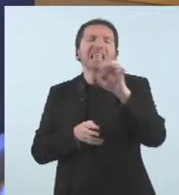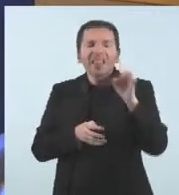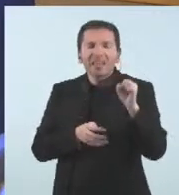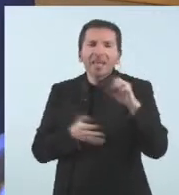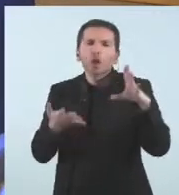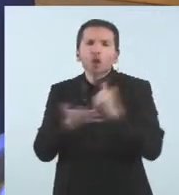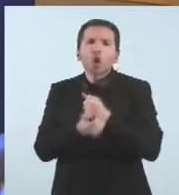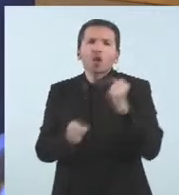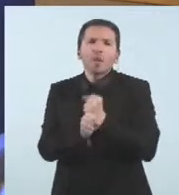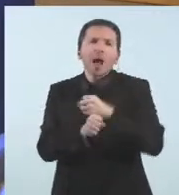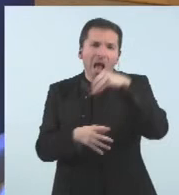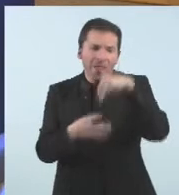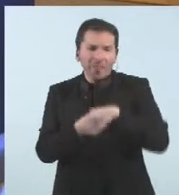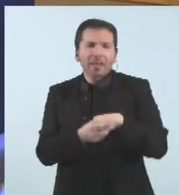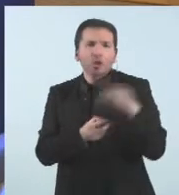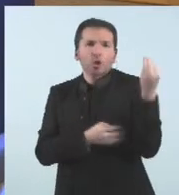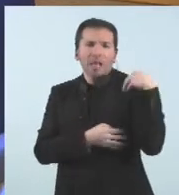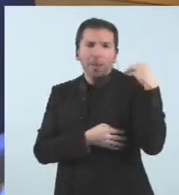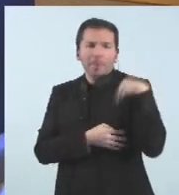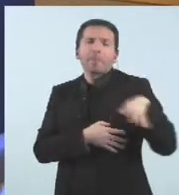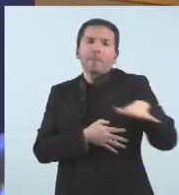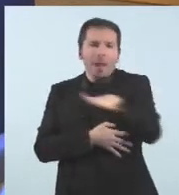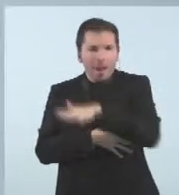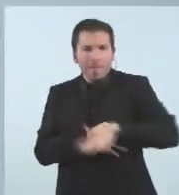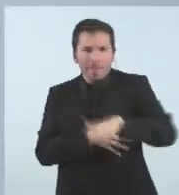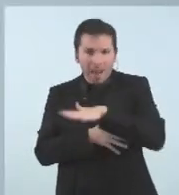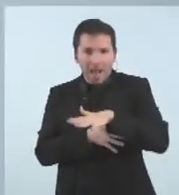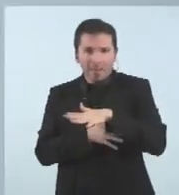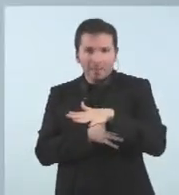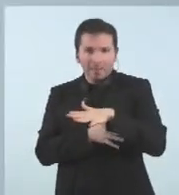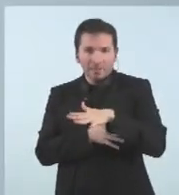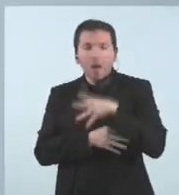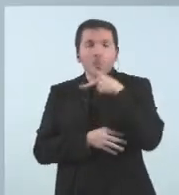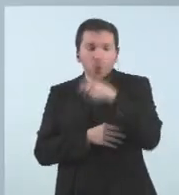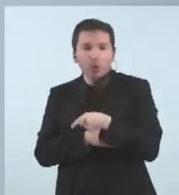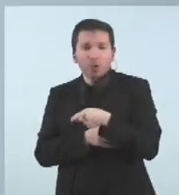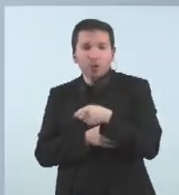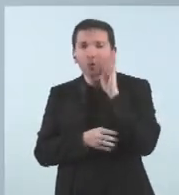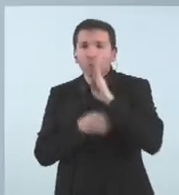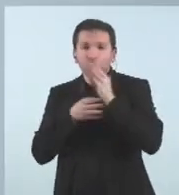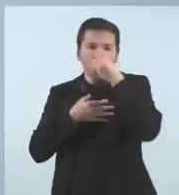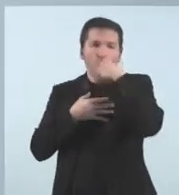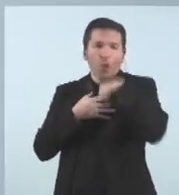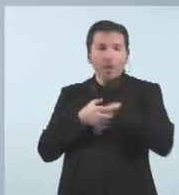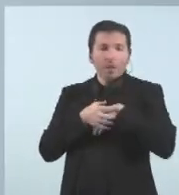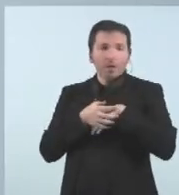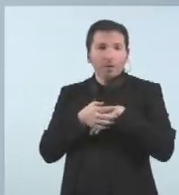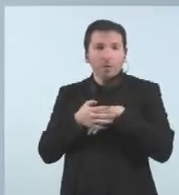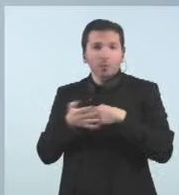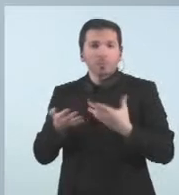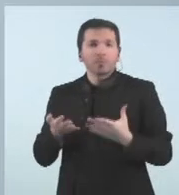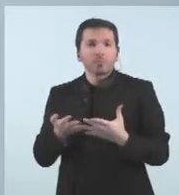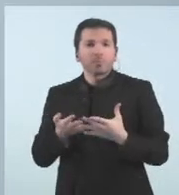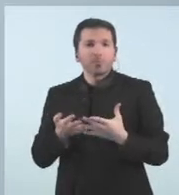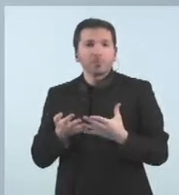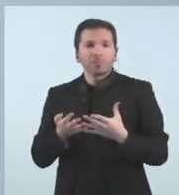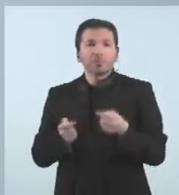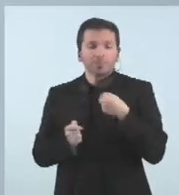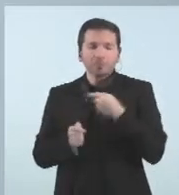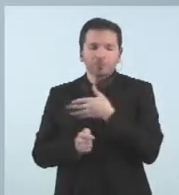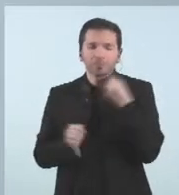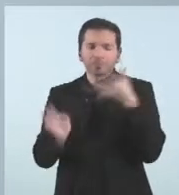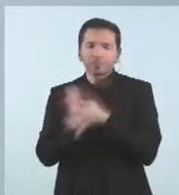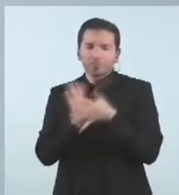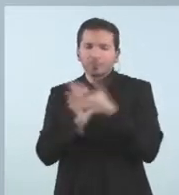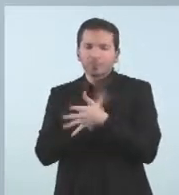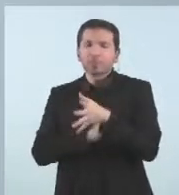contagis entre els residents. Gràcies. Sí, començo pel final. una mica que jo crec que ho havia explicat que és justament per això he